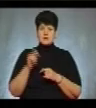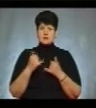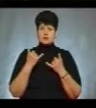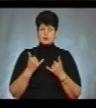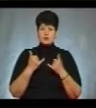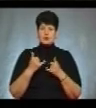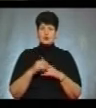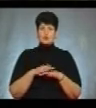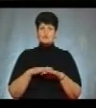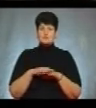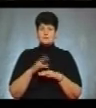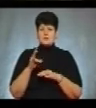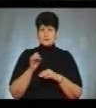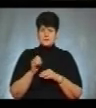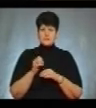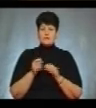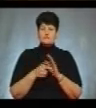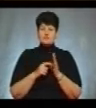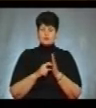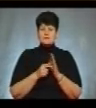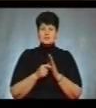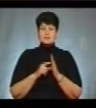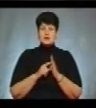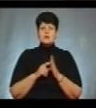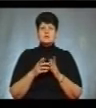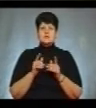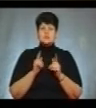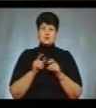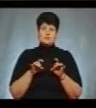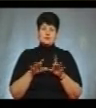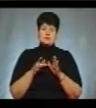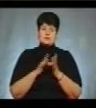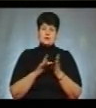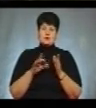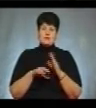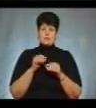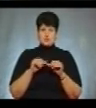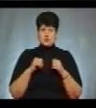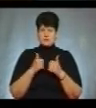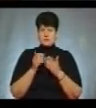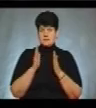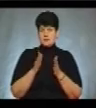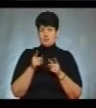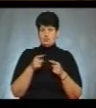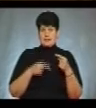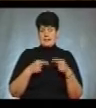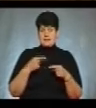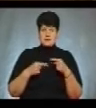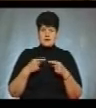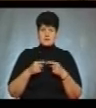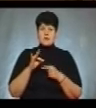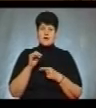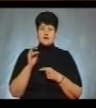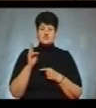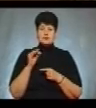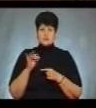будівлі Суспільного. Саме в студії чи кімнаті Суспільного мовника згідно з постановою Центральної виборчої комісії мають відбутися дебати. Речник